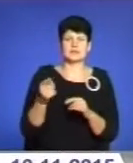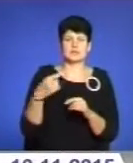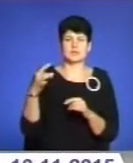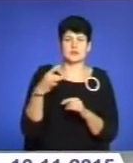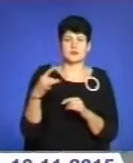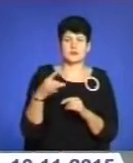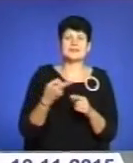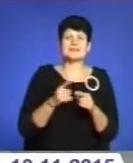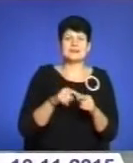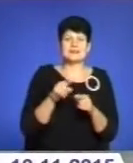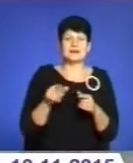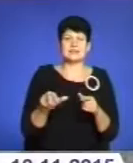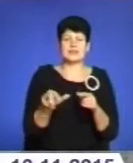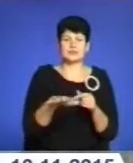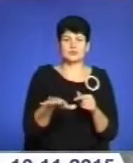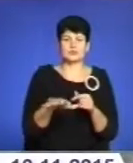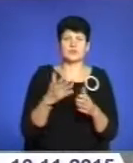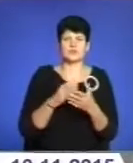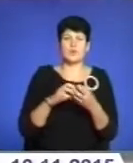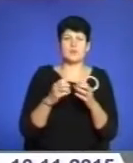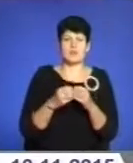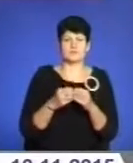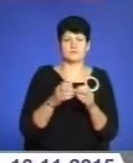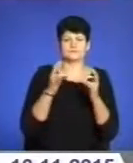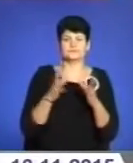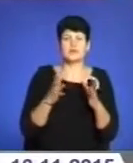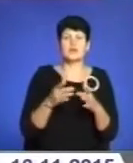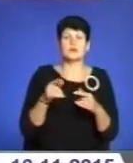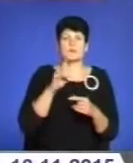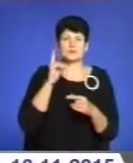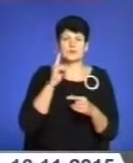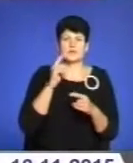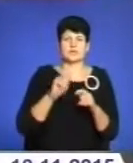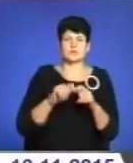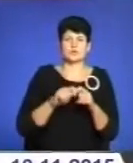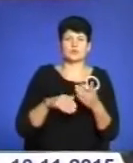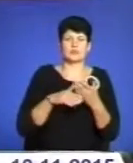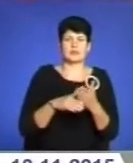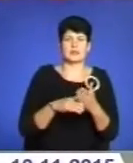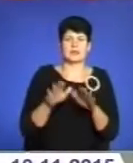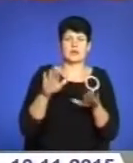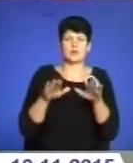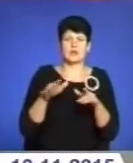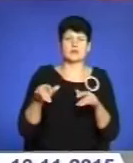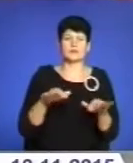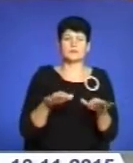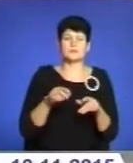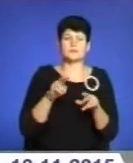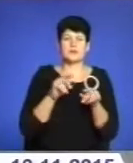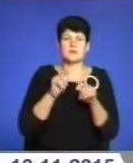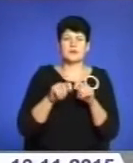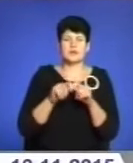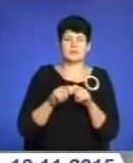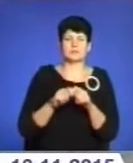Ця ділянка дороги є проблемною у плані аварійності. «Юні інспектори руху» допомагали регулювати дорожній рух, стежили за тим, аби пішоходи